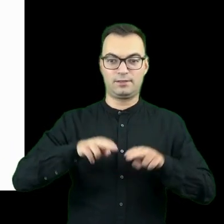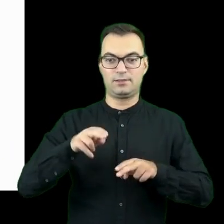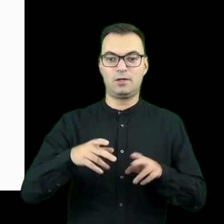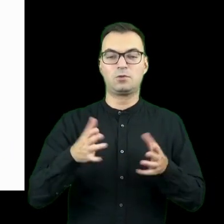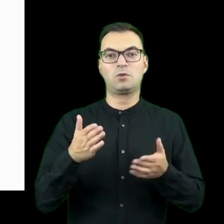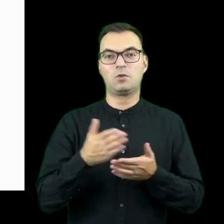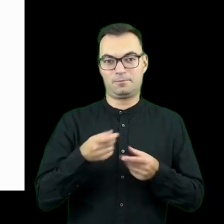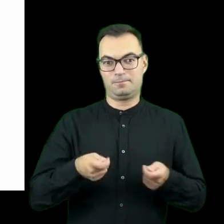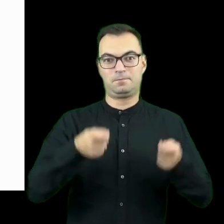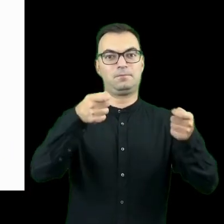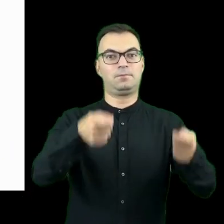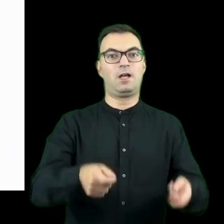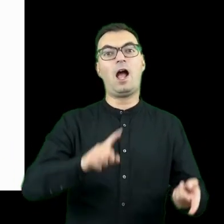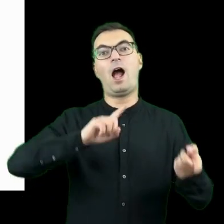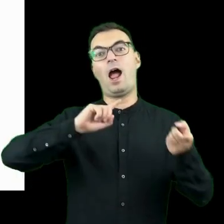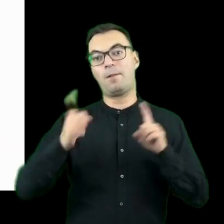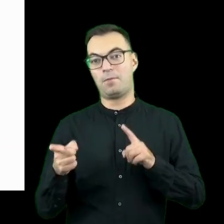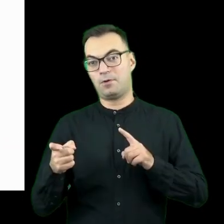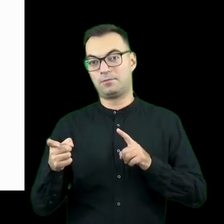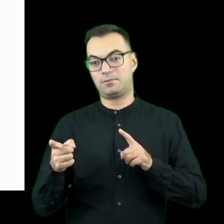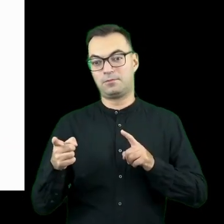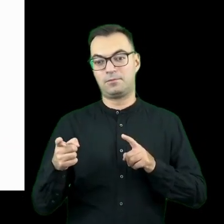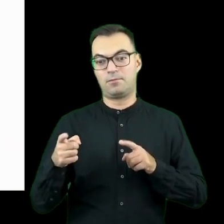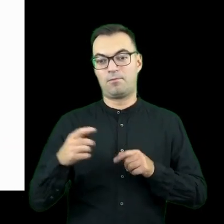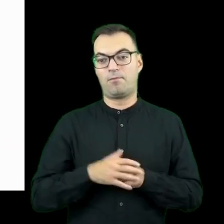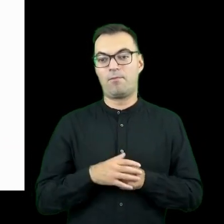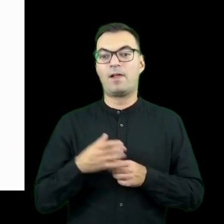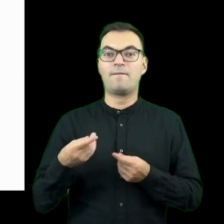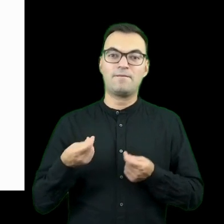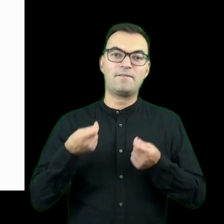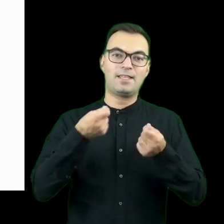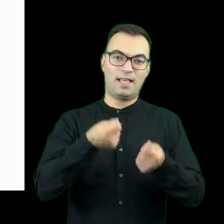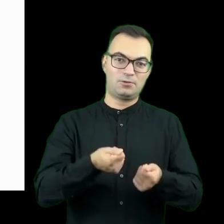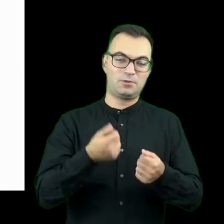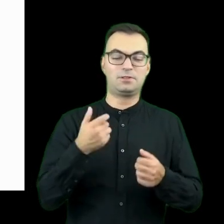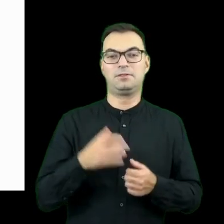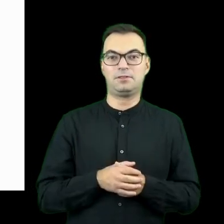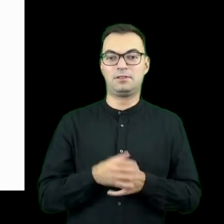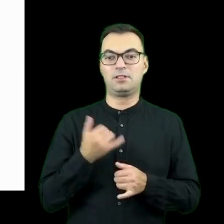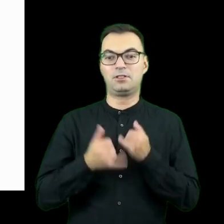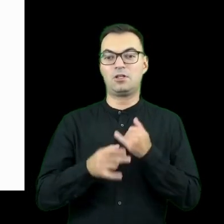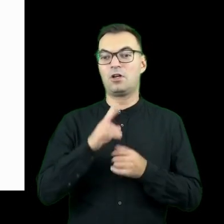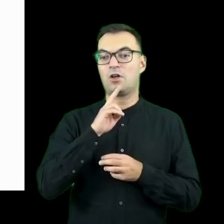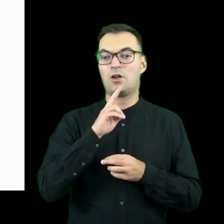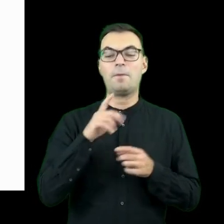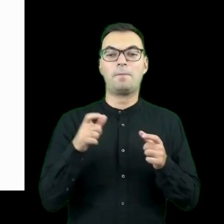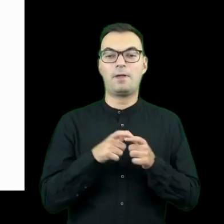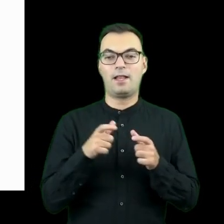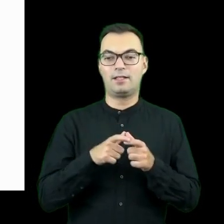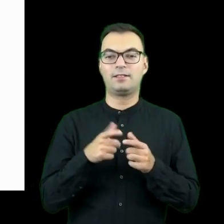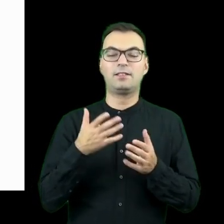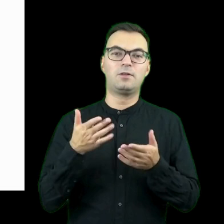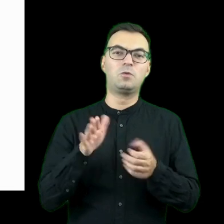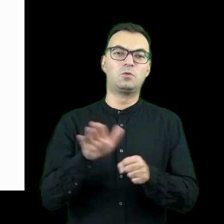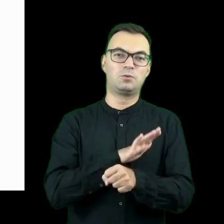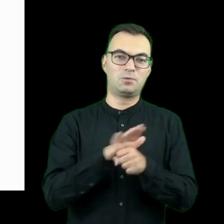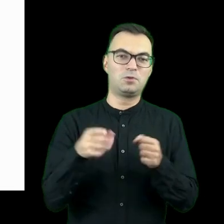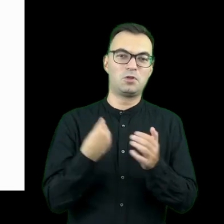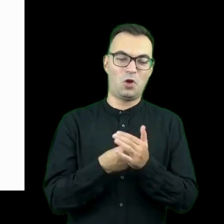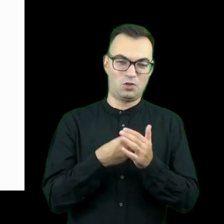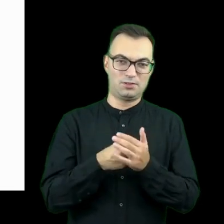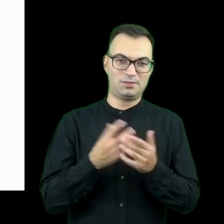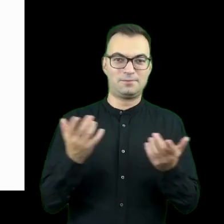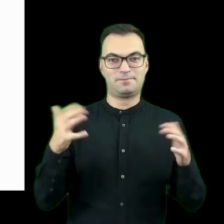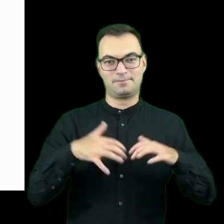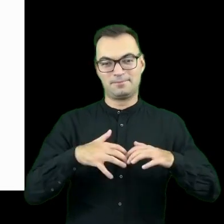dzieląc się tą swoją kuchnią, albo finansując to gotowanie, jeżeli taka kolacja, te bilety miały pokryć koszty spotkania